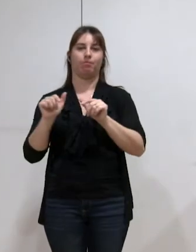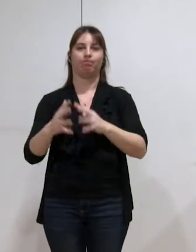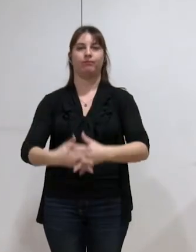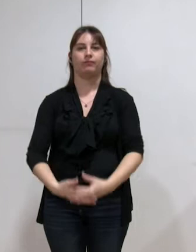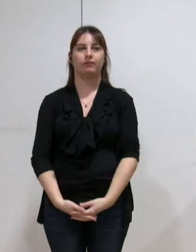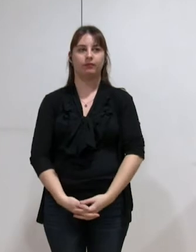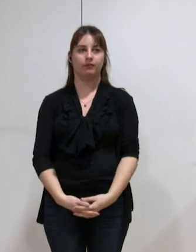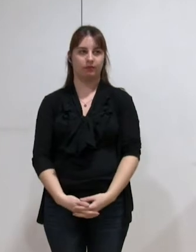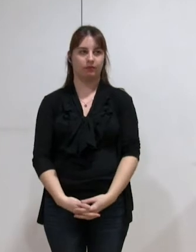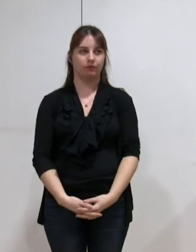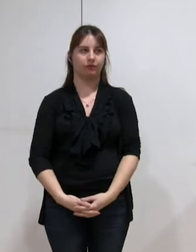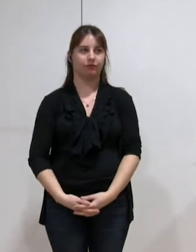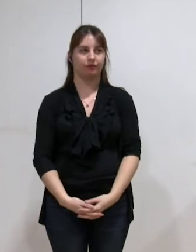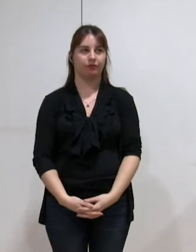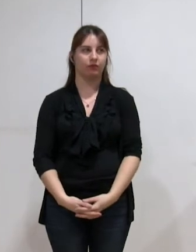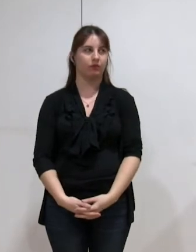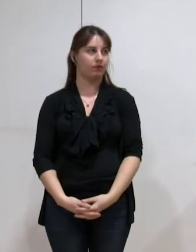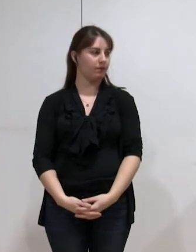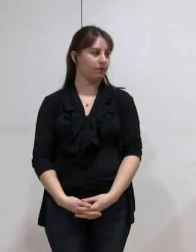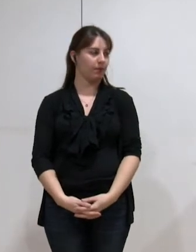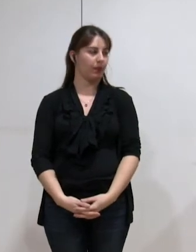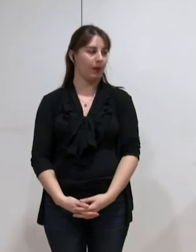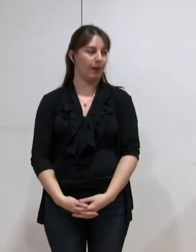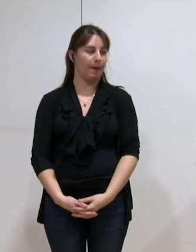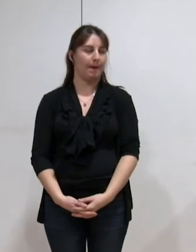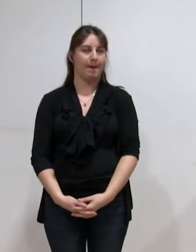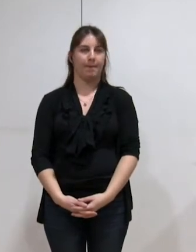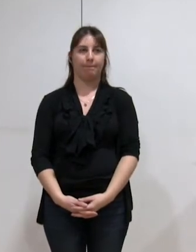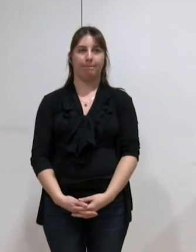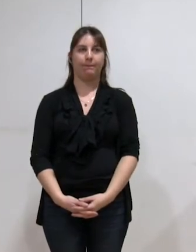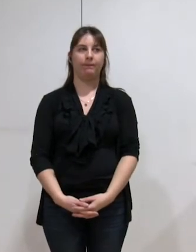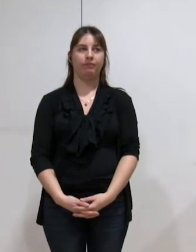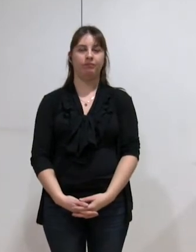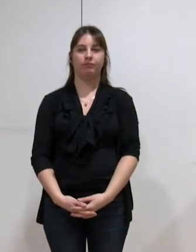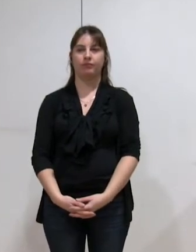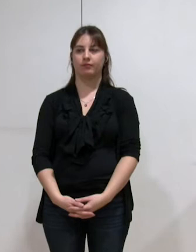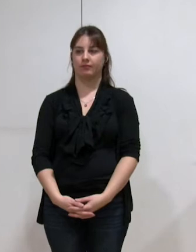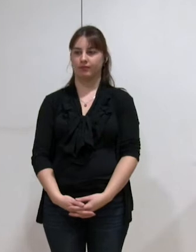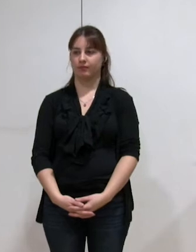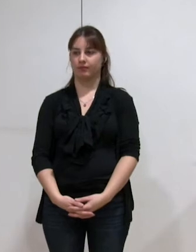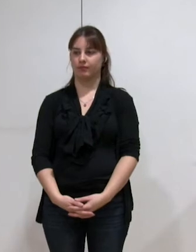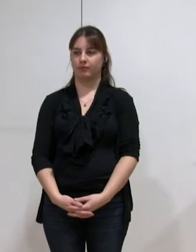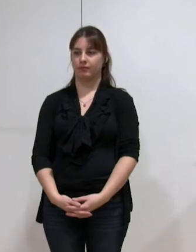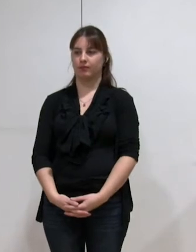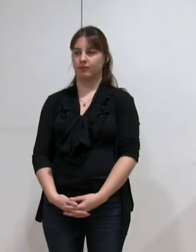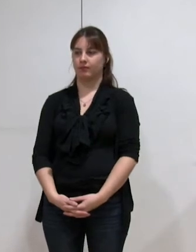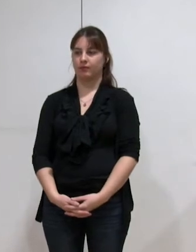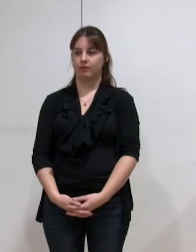Sarah Boukala donne pouvoir à M. Bourba pour la soirée. Paul Bron. Georges Bourba.